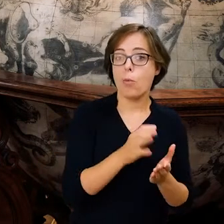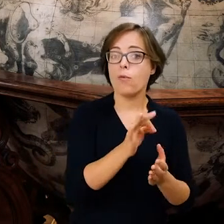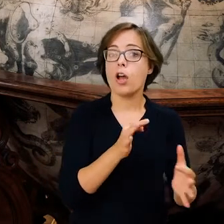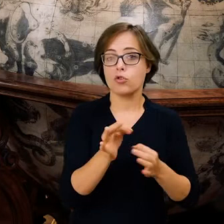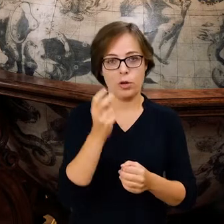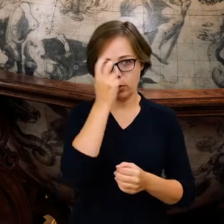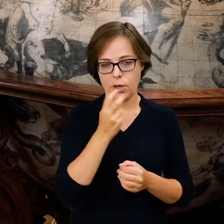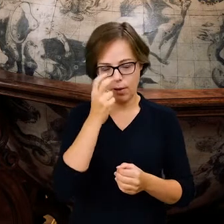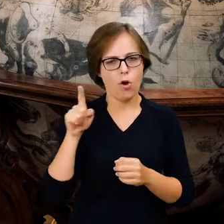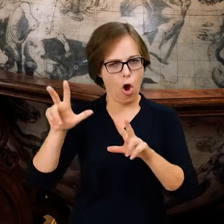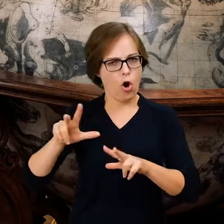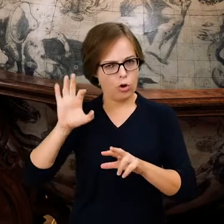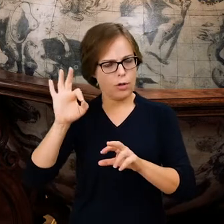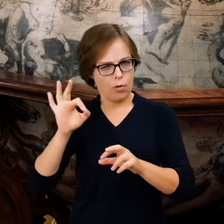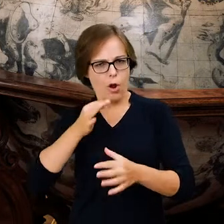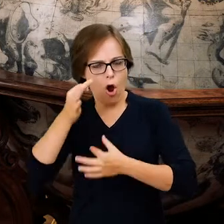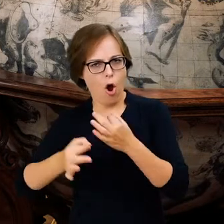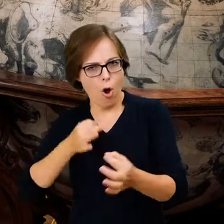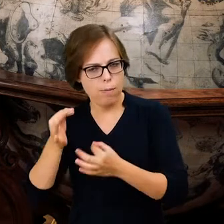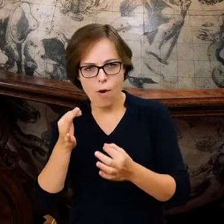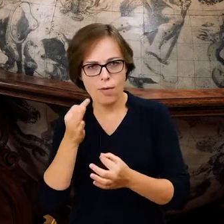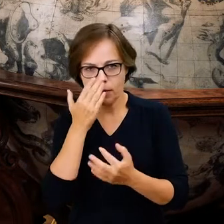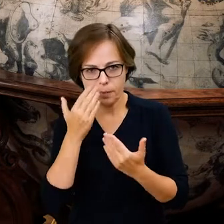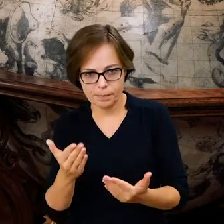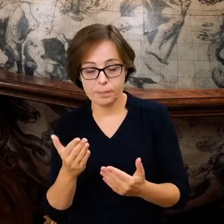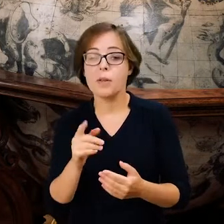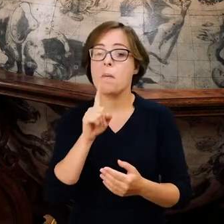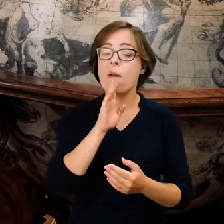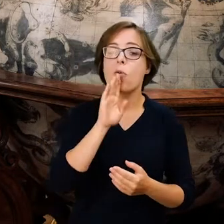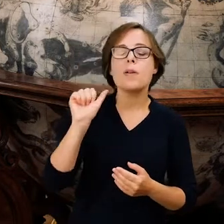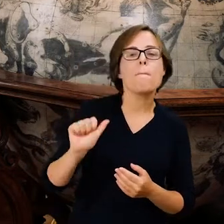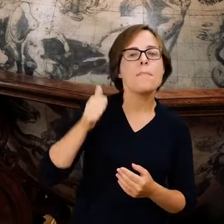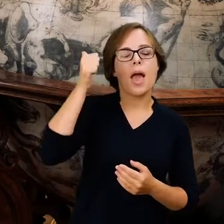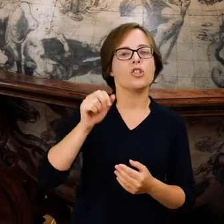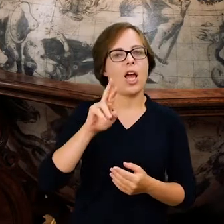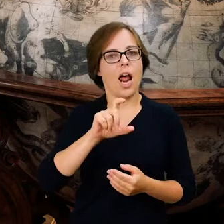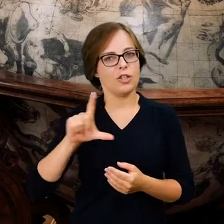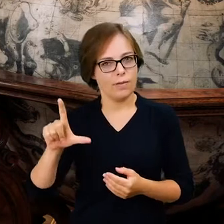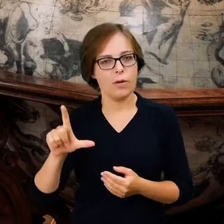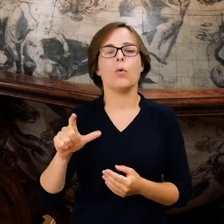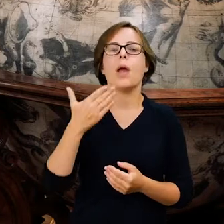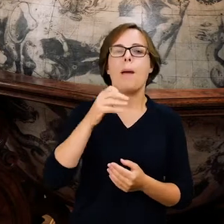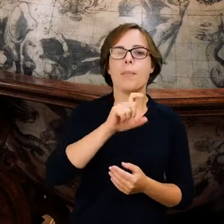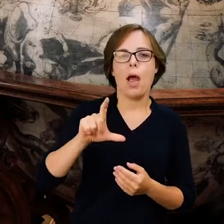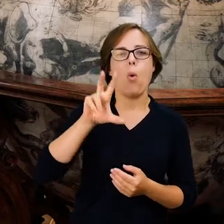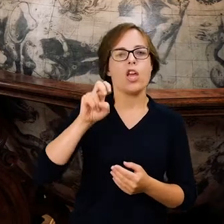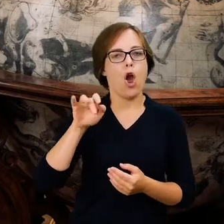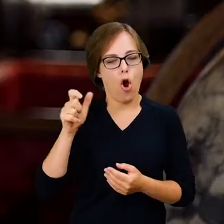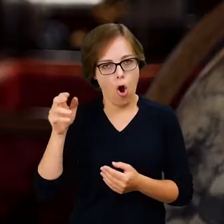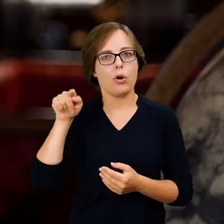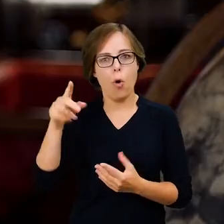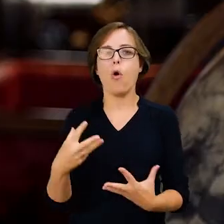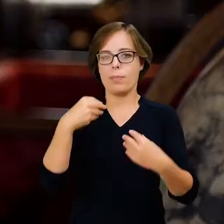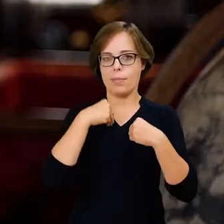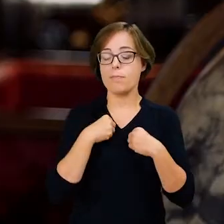ciekawa. Według legendy rodzinnej prawdopodobnie nabył je pierwszy z radziwiłłów nieborowskich, Michał Hieronim Radziwiłł.